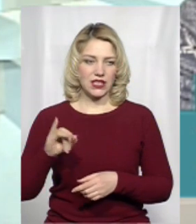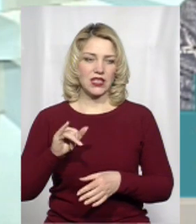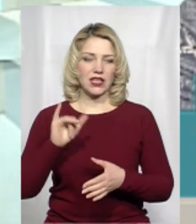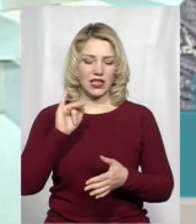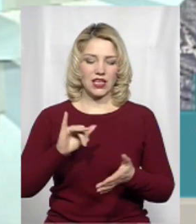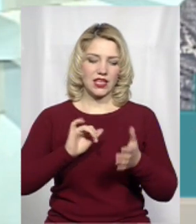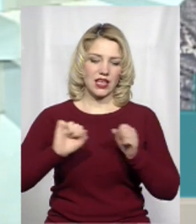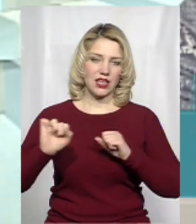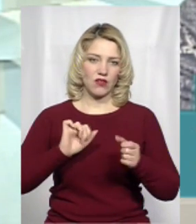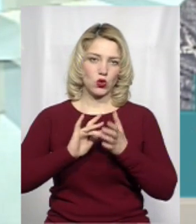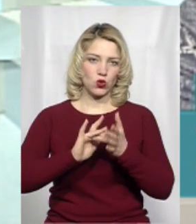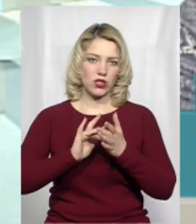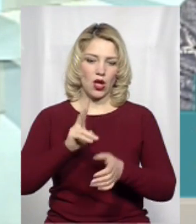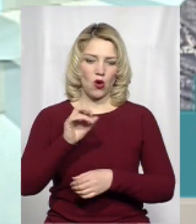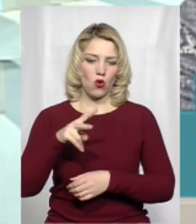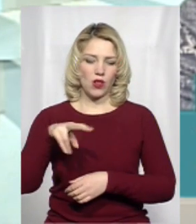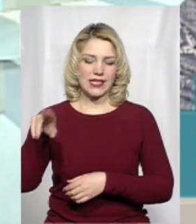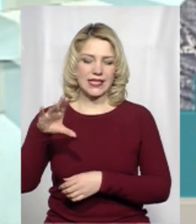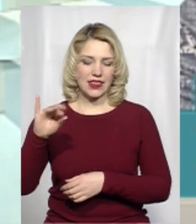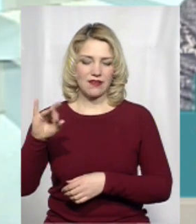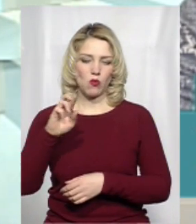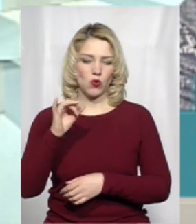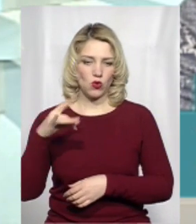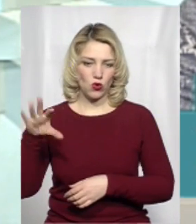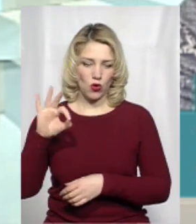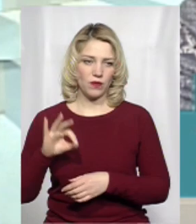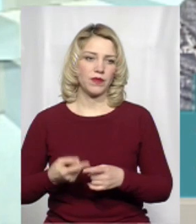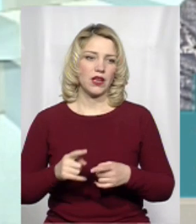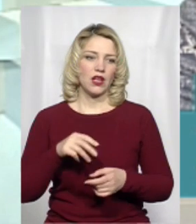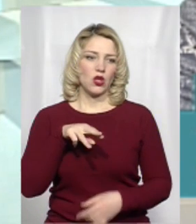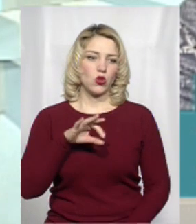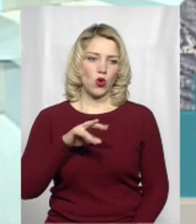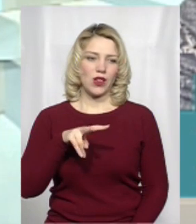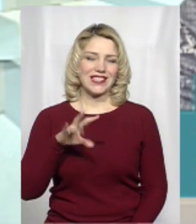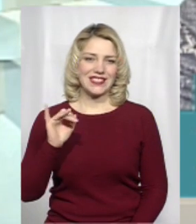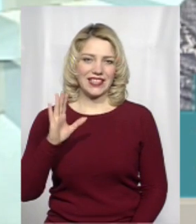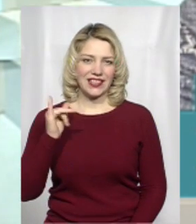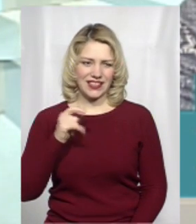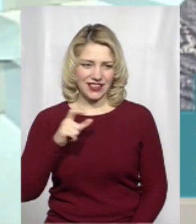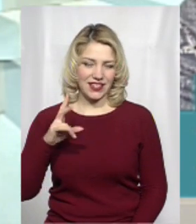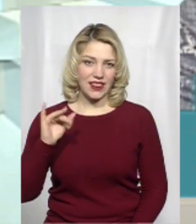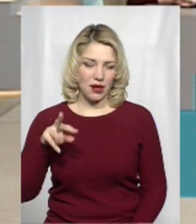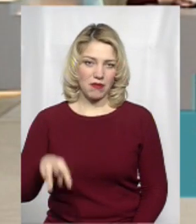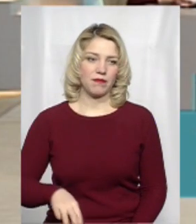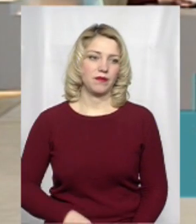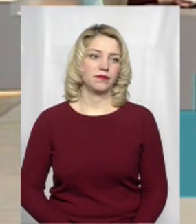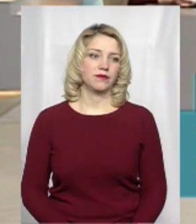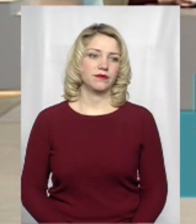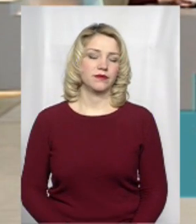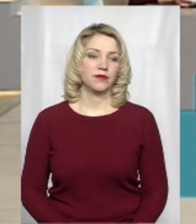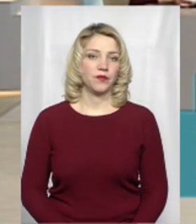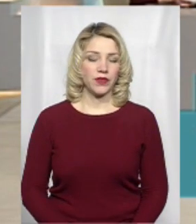керівником туристичного консалтингового бюро громадської організації «Астар» Сергієм Толстійхіним. Добрий вечір. Добрий вечір. Доброго вечора.